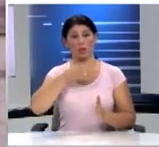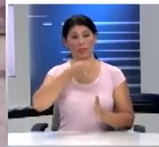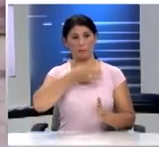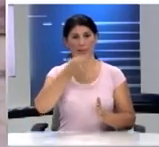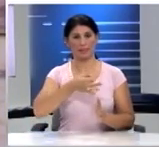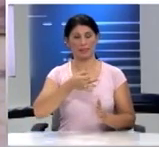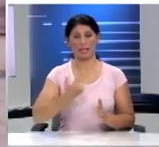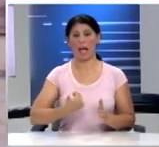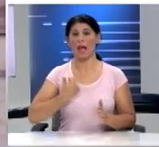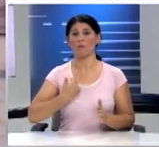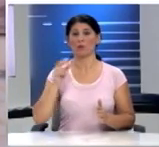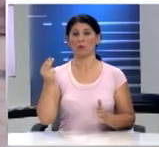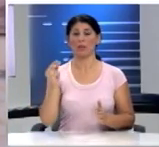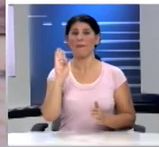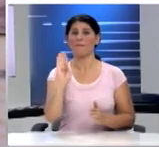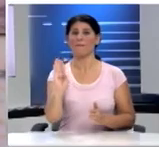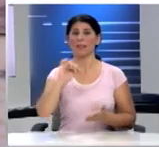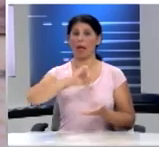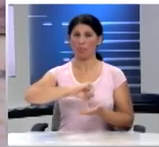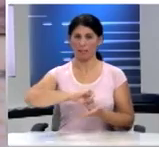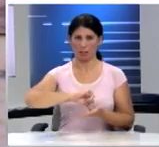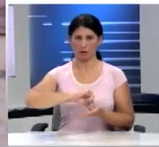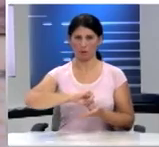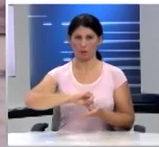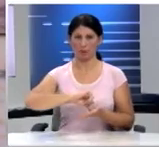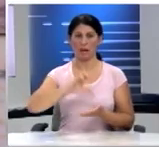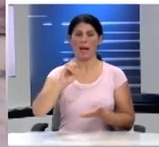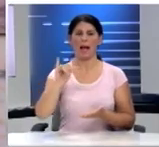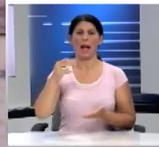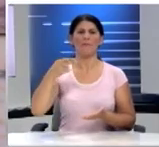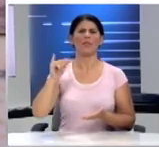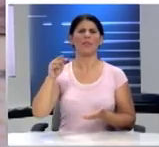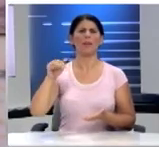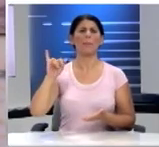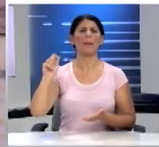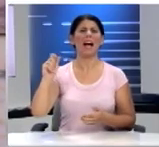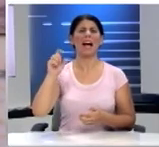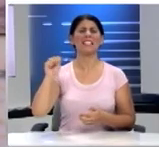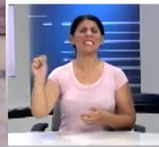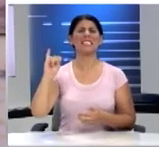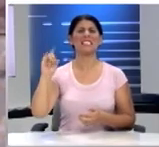η έφηβος βουλευτής Β' Αθήνας Ευθυμία Σιδηροπούλου